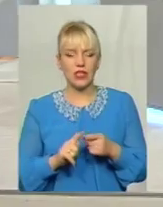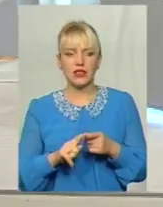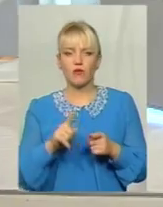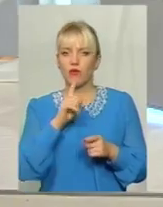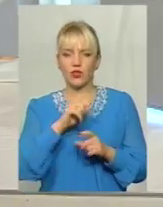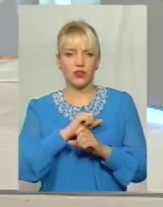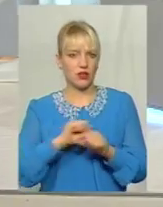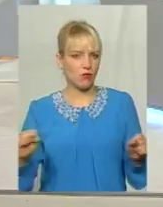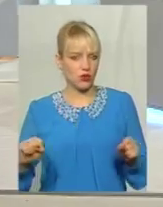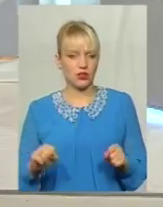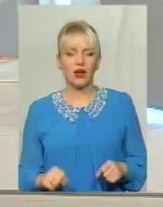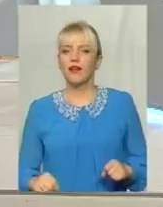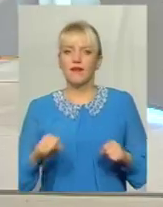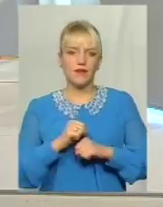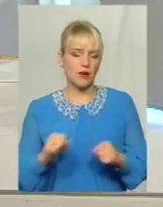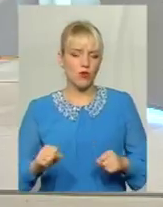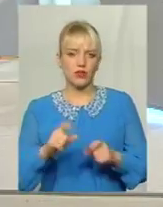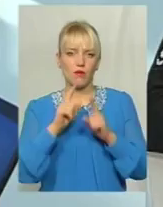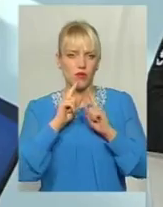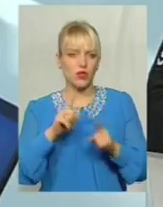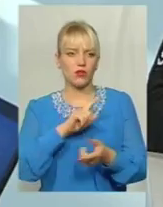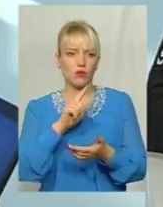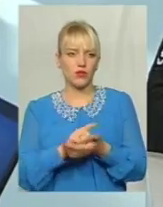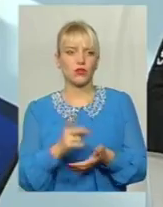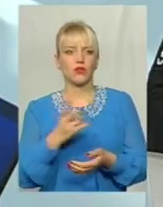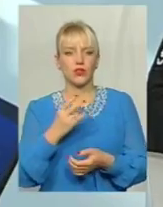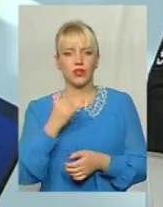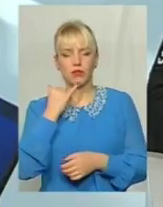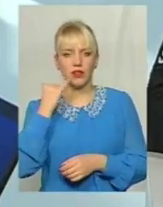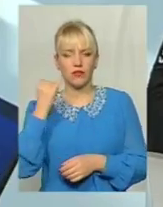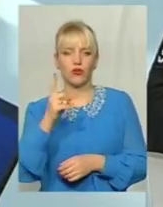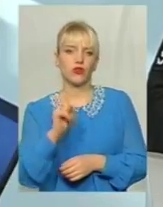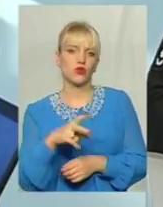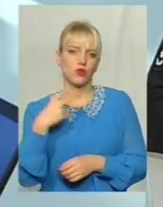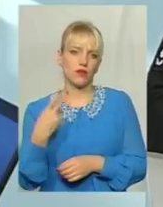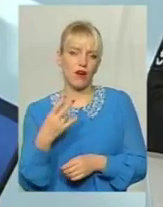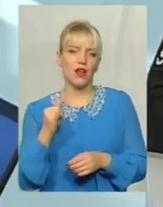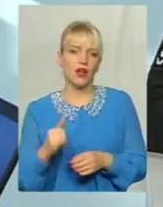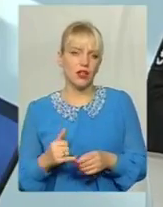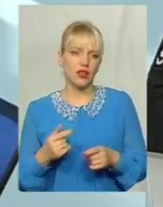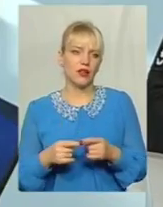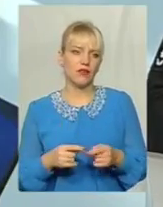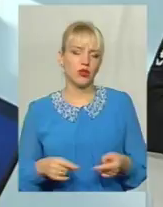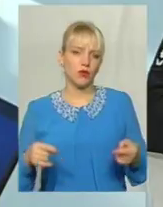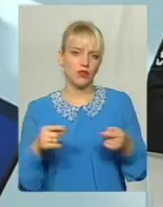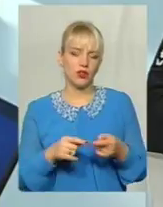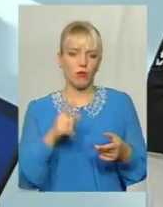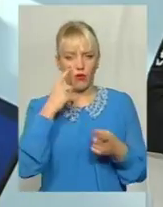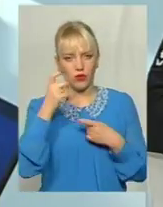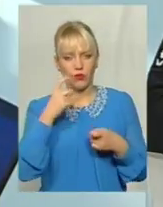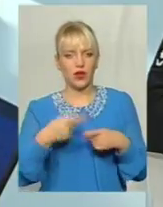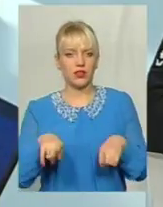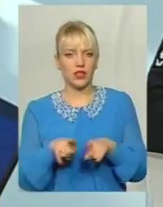якому разі не можна Не можна ні в якому разі Обов'язково потрібно телефонувати 102 І відповідно повідомляти про такі факти